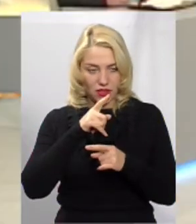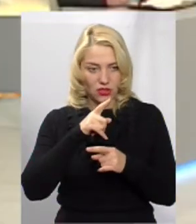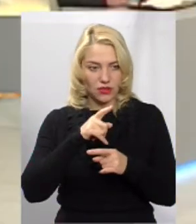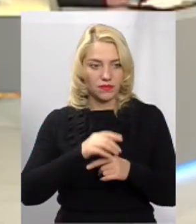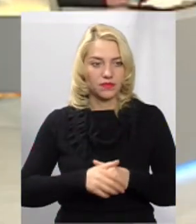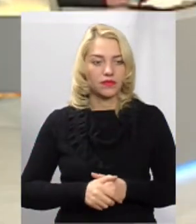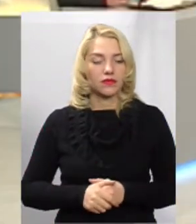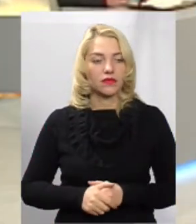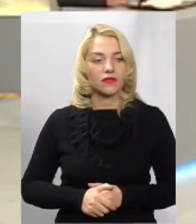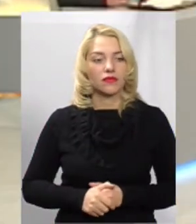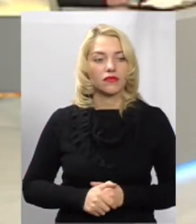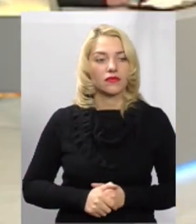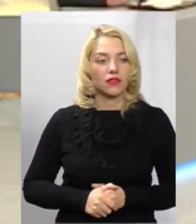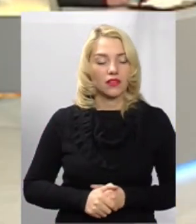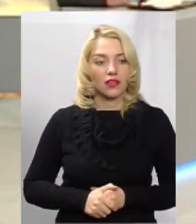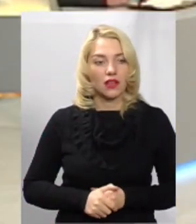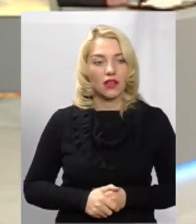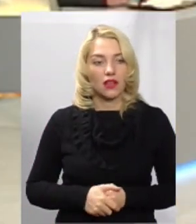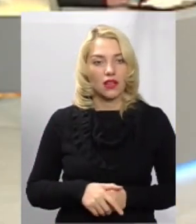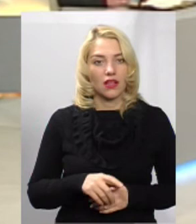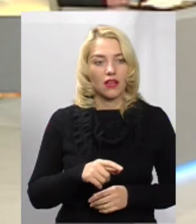вжитка іншого будинку, де управляє ще компанію Домком.